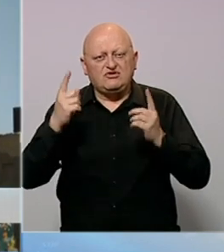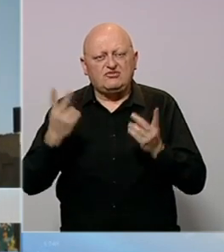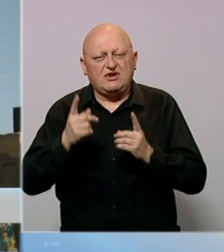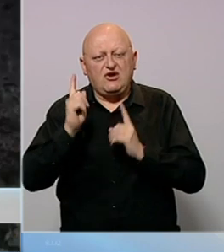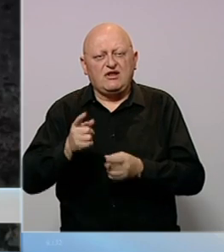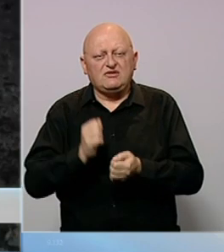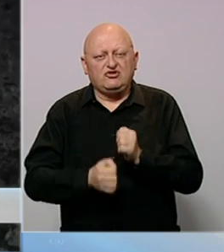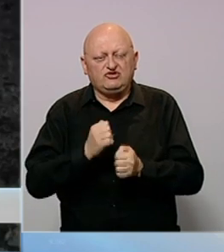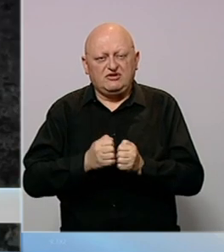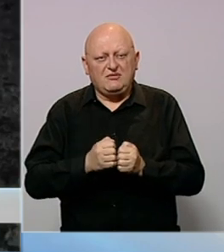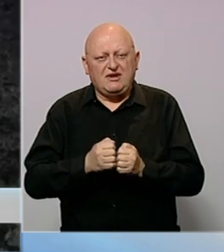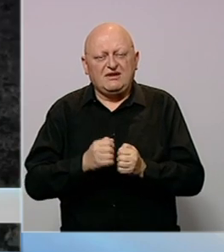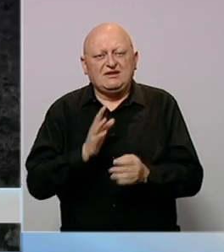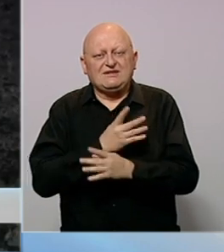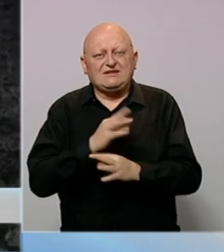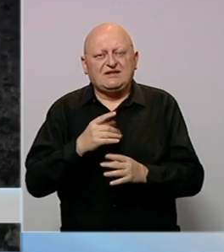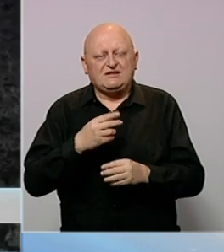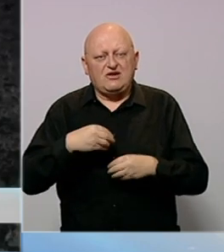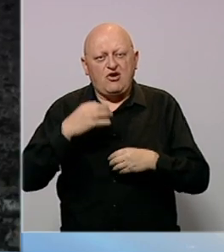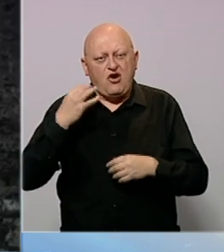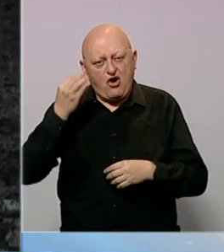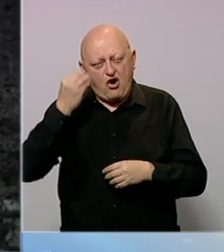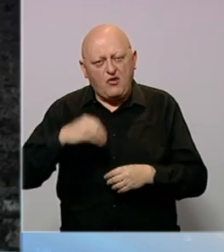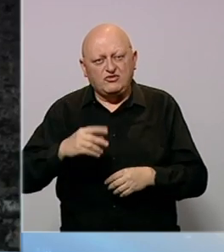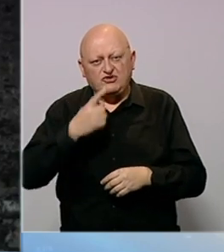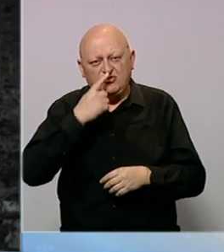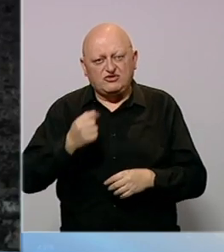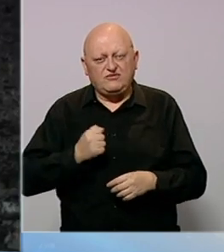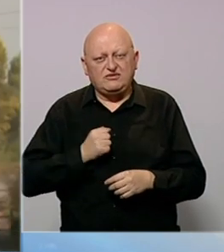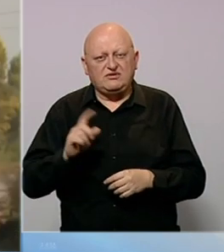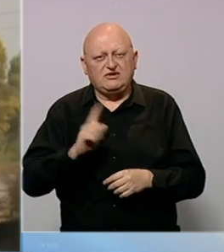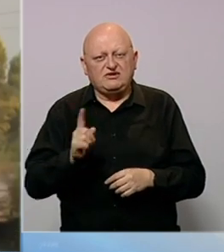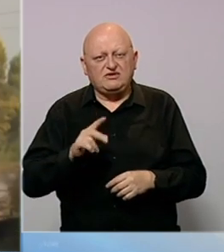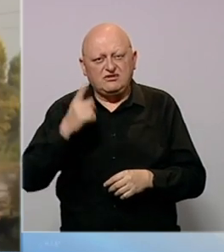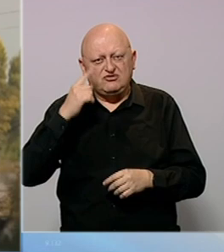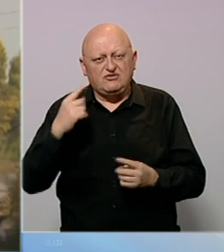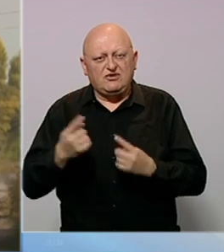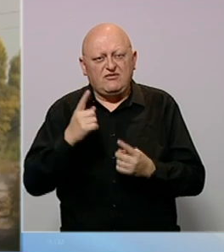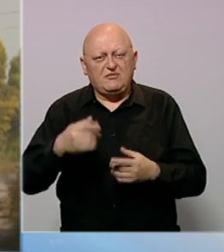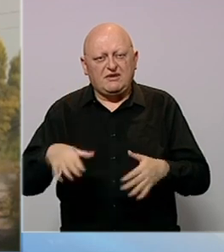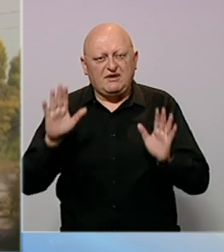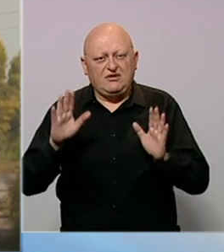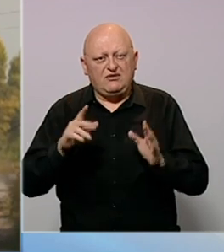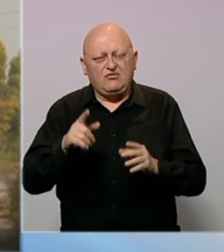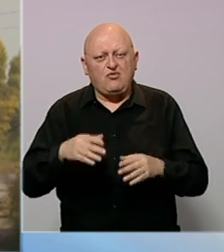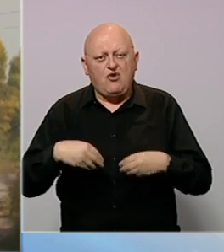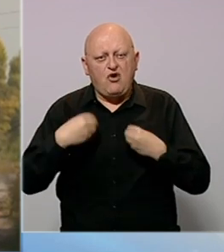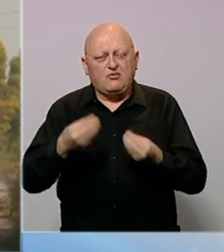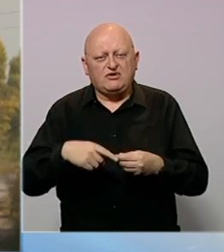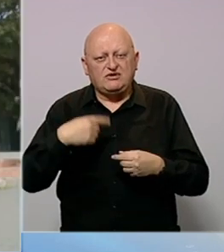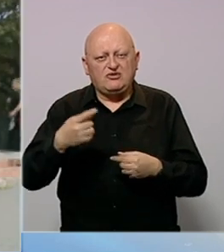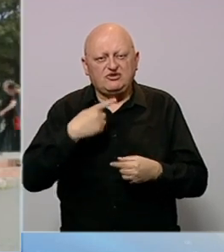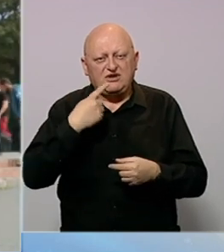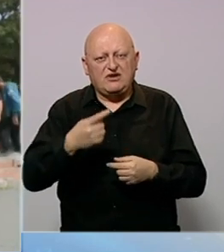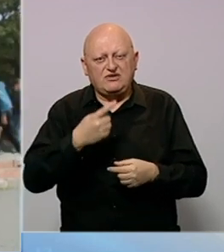rata sudi kao ratnim zločincima. Zelenski je obećao ruskim vojnicima da niko neće znati uslove njihove predaje. U obraćanju